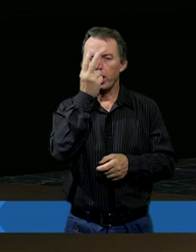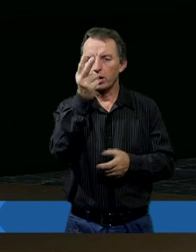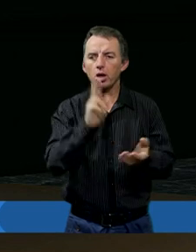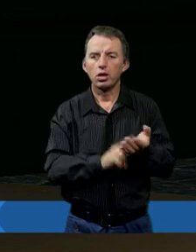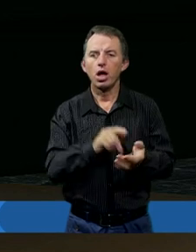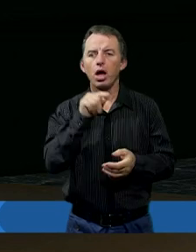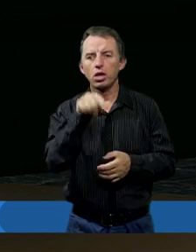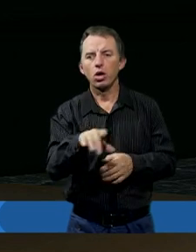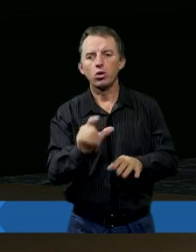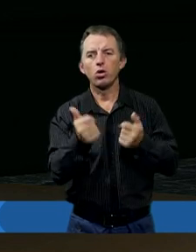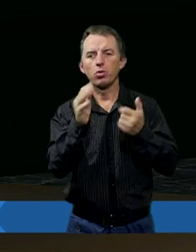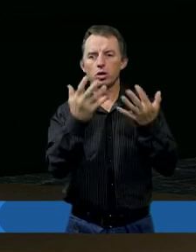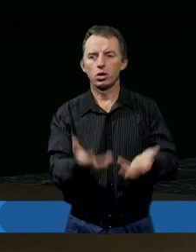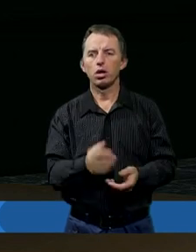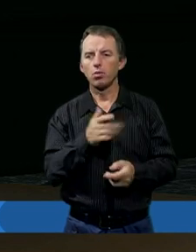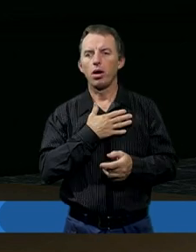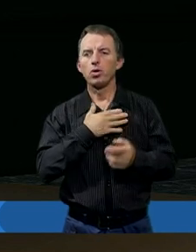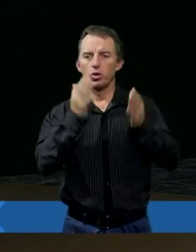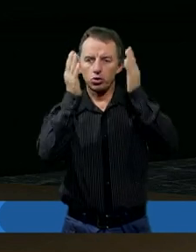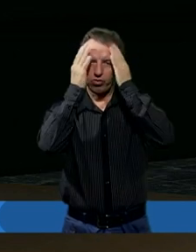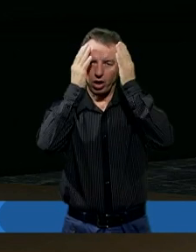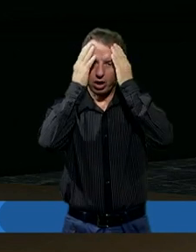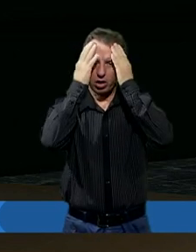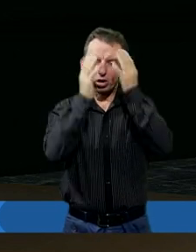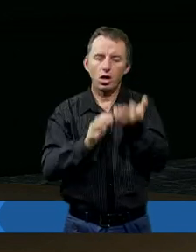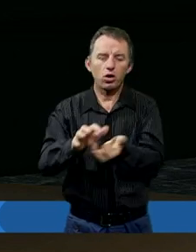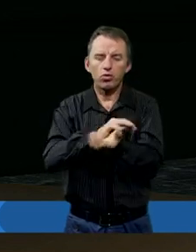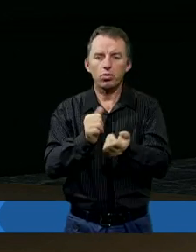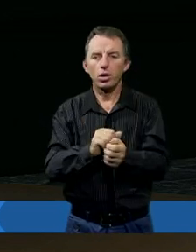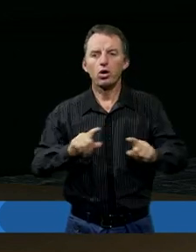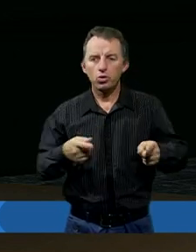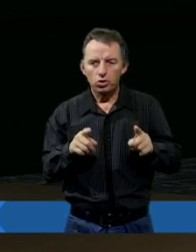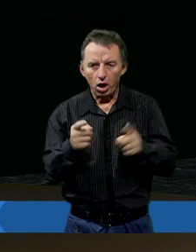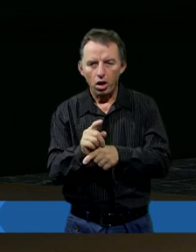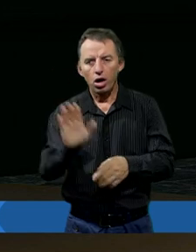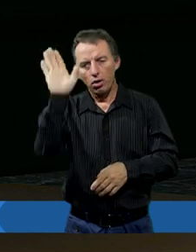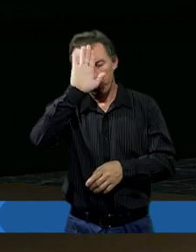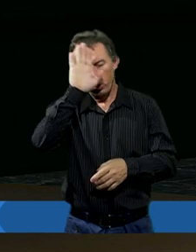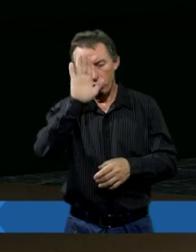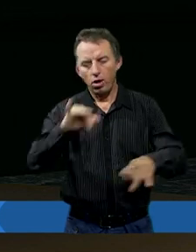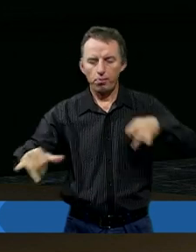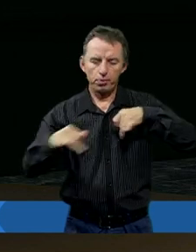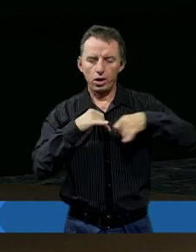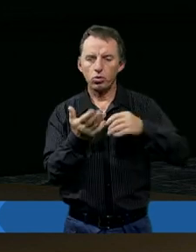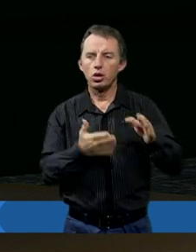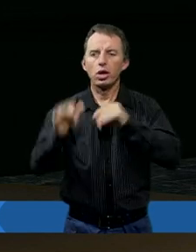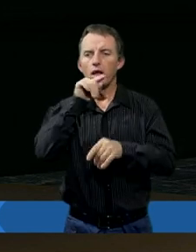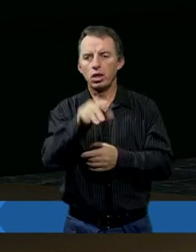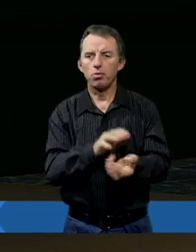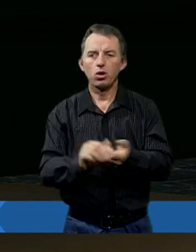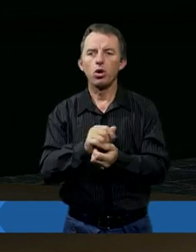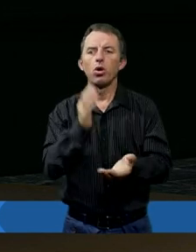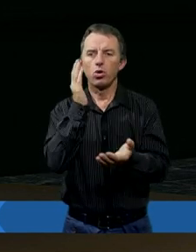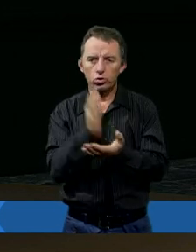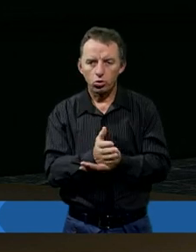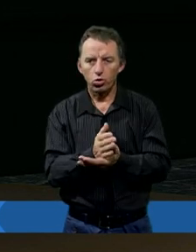tylko na to, co tu i teraz. Sama świadomość, jak ten świat ma się toczyć, że Bóg panuje nad tym światem, to